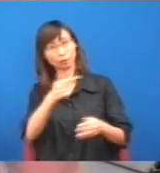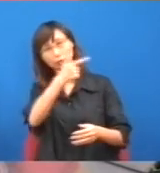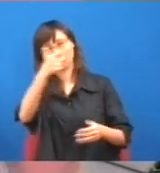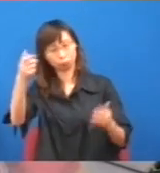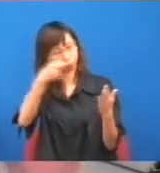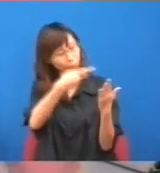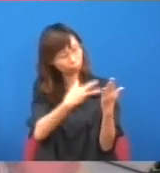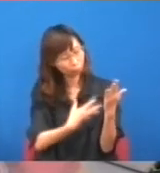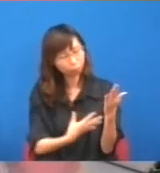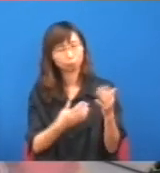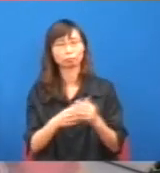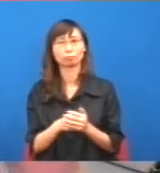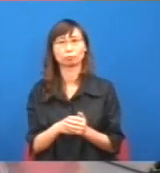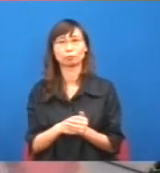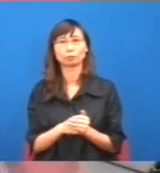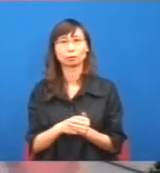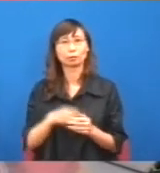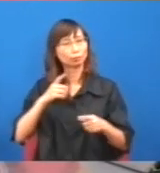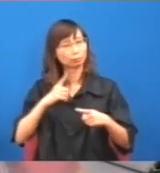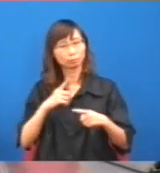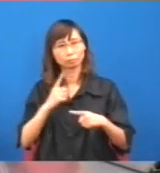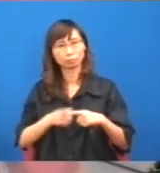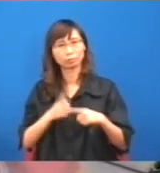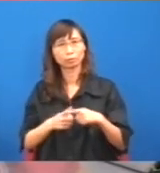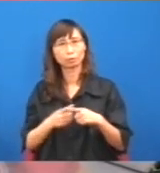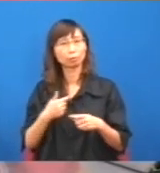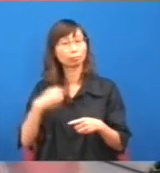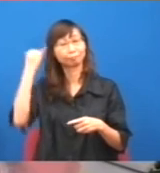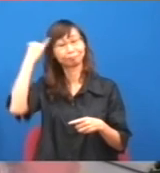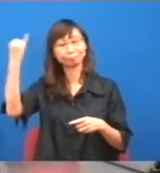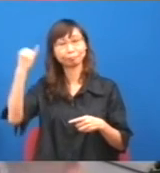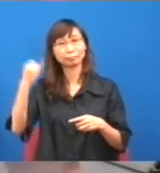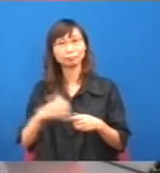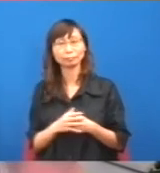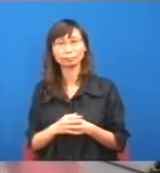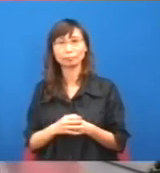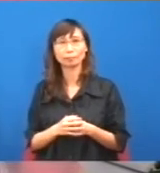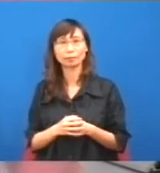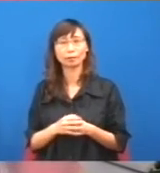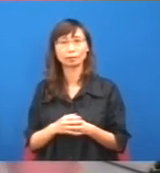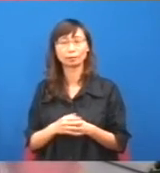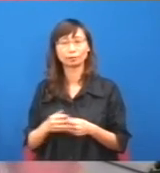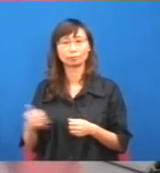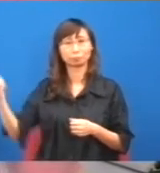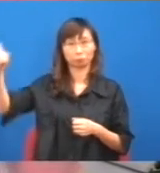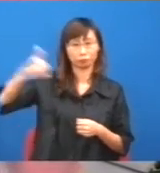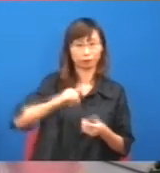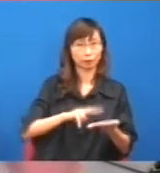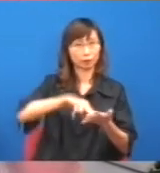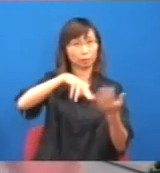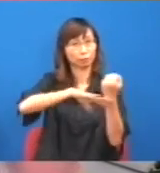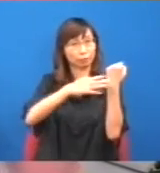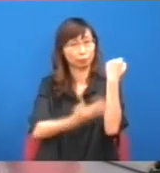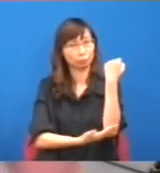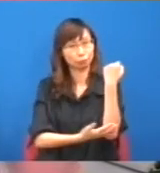但問題就是,其實真的很簡單,我不知道,回到立法會裏面,法民主法會做甚麼,